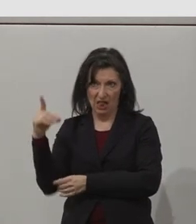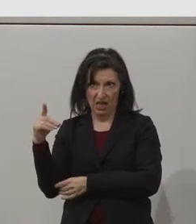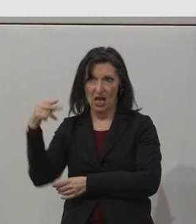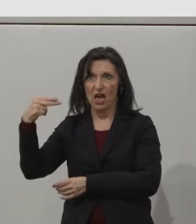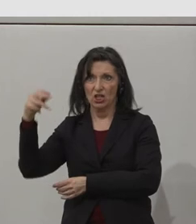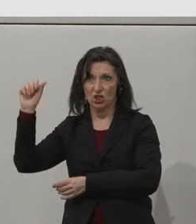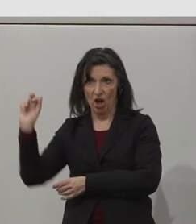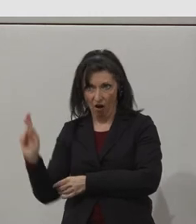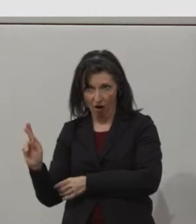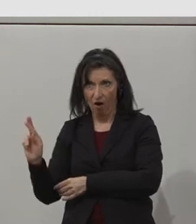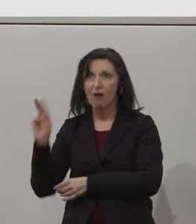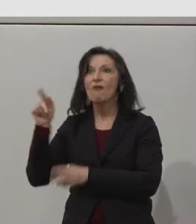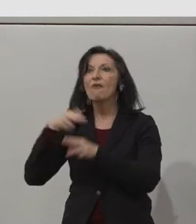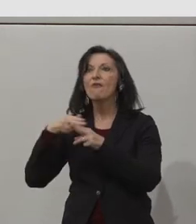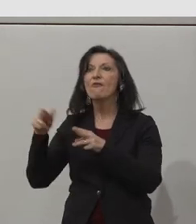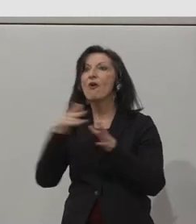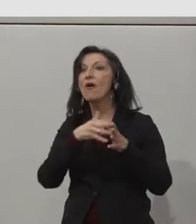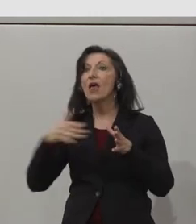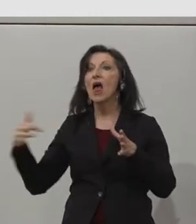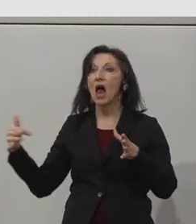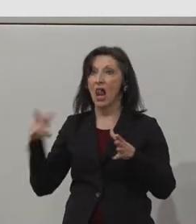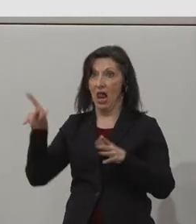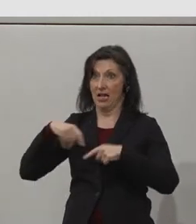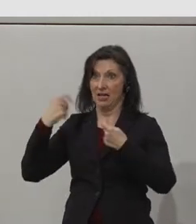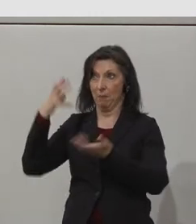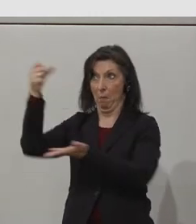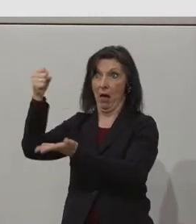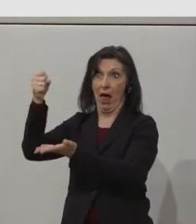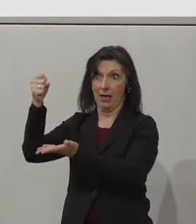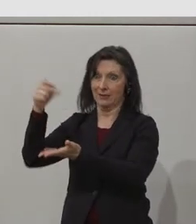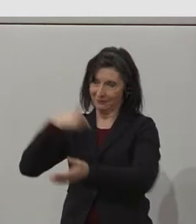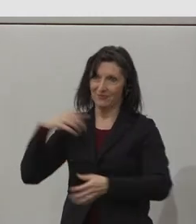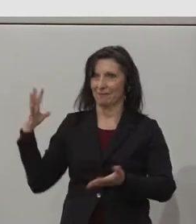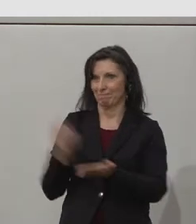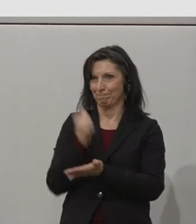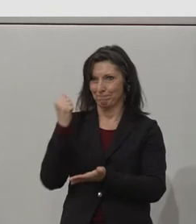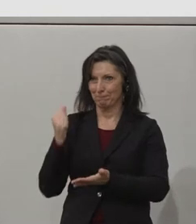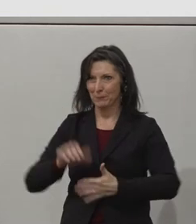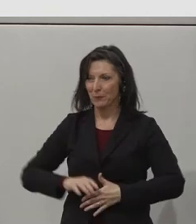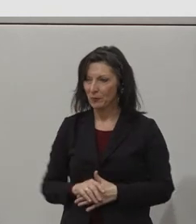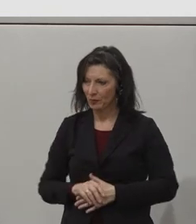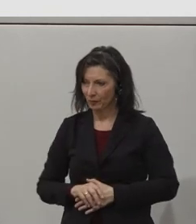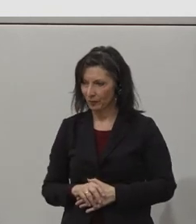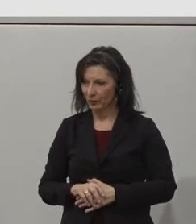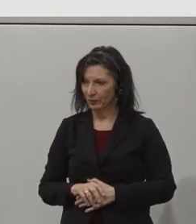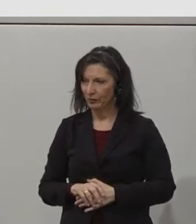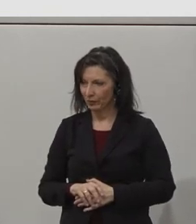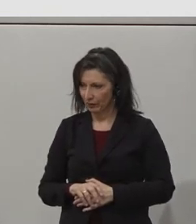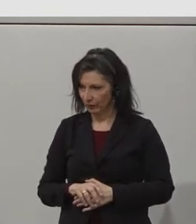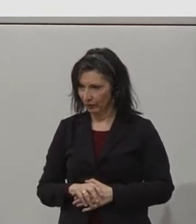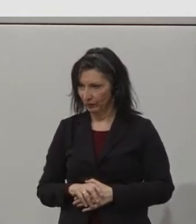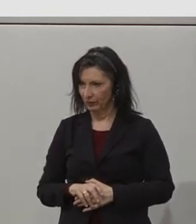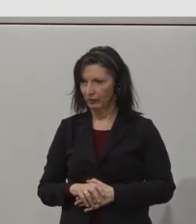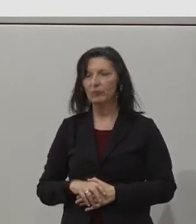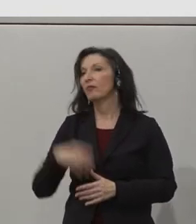lucky enough and honoured enough to be with you today is that we are an award winner of the Zero Project for 2021